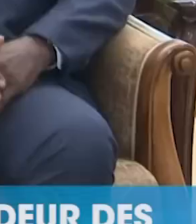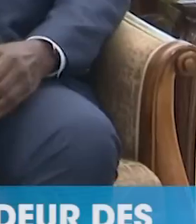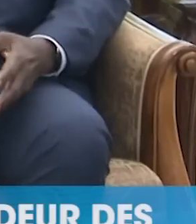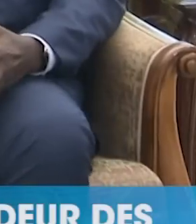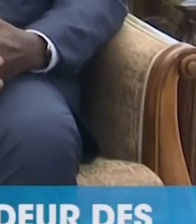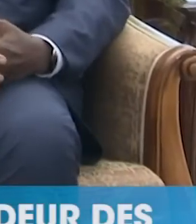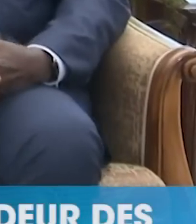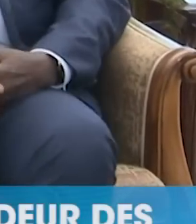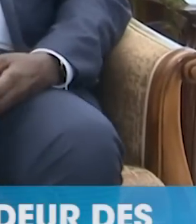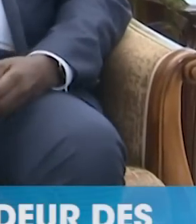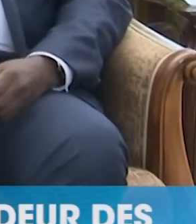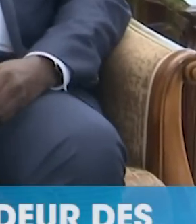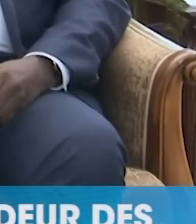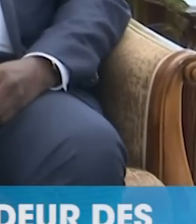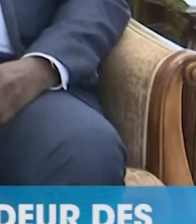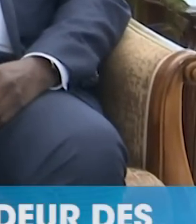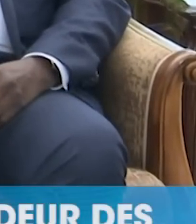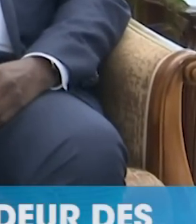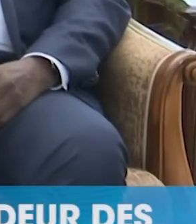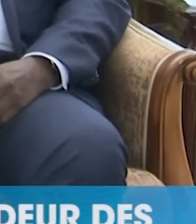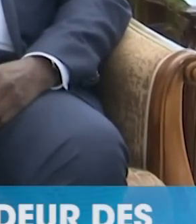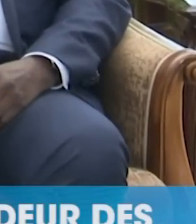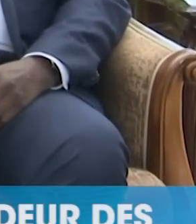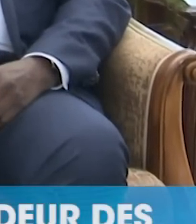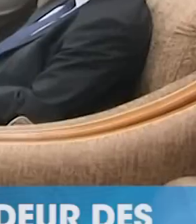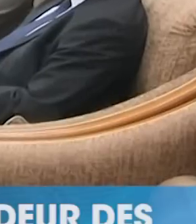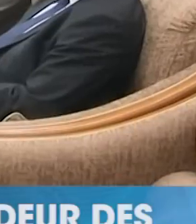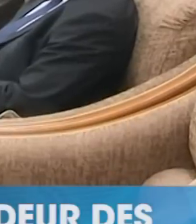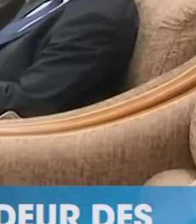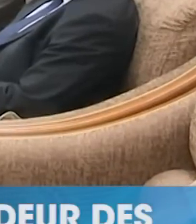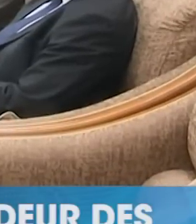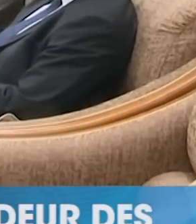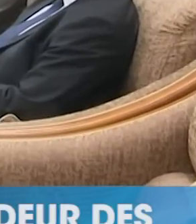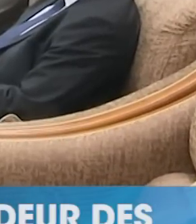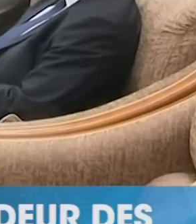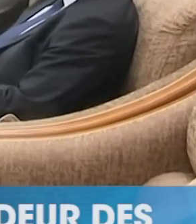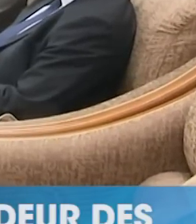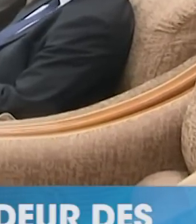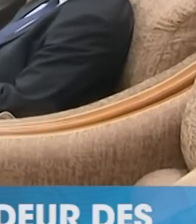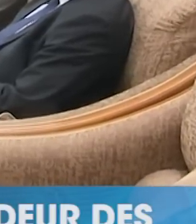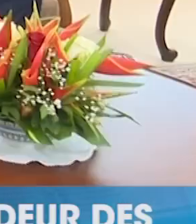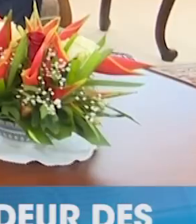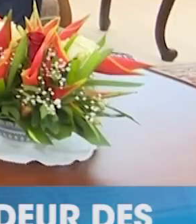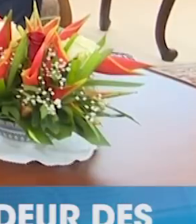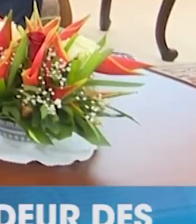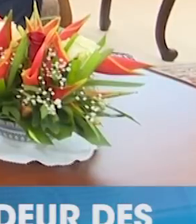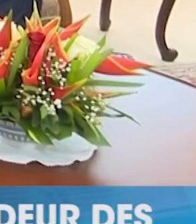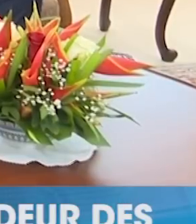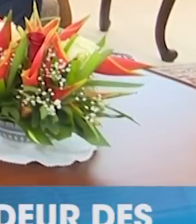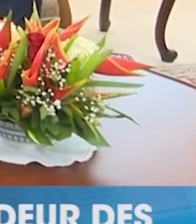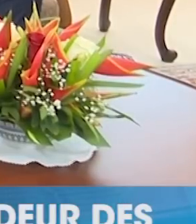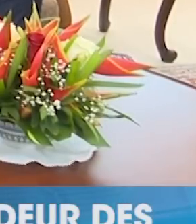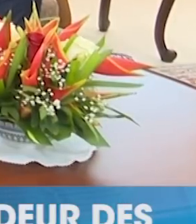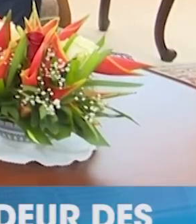faire ses adieux au vice-président de la République, son excellence Thiemo Khomeliad Kone, qui l'a reçu en audience. On en parle en début de journal avec Viviane Haïm.